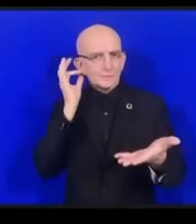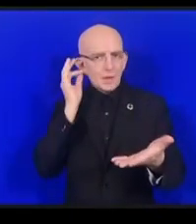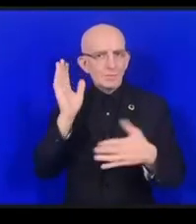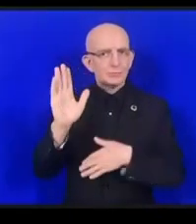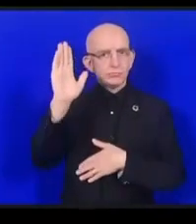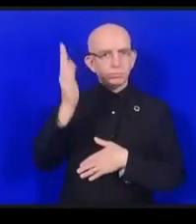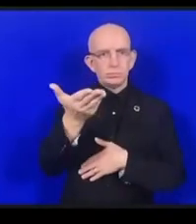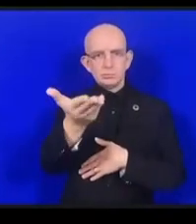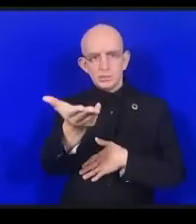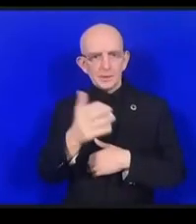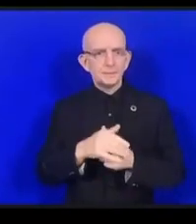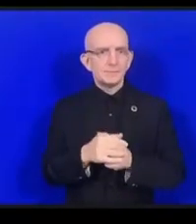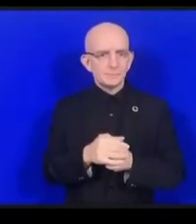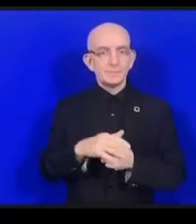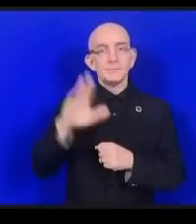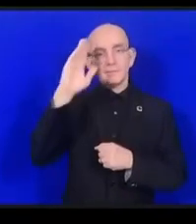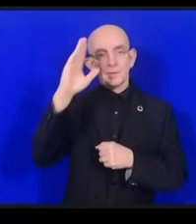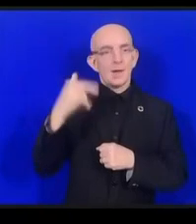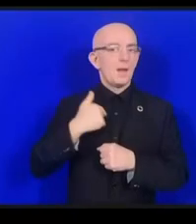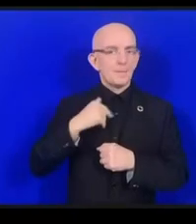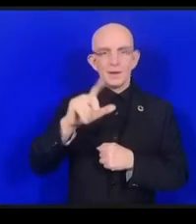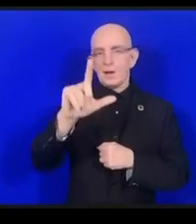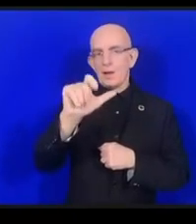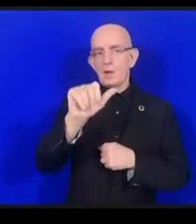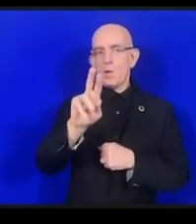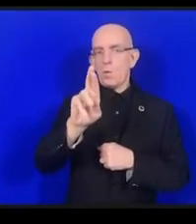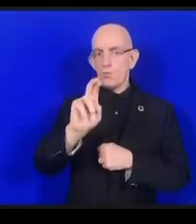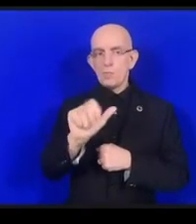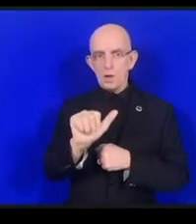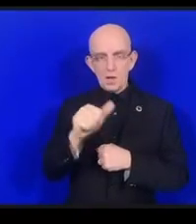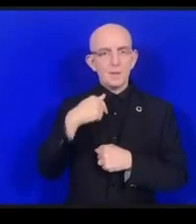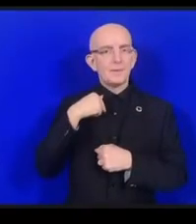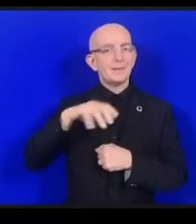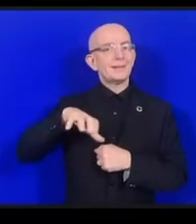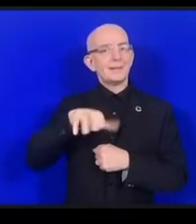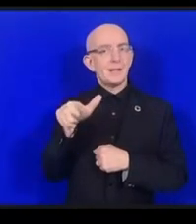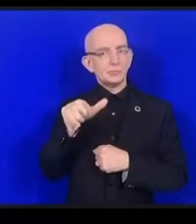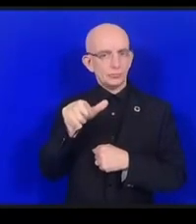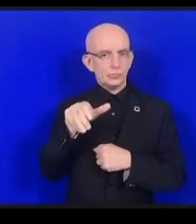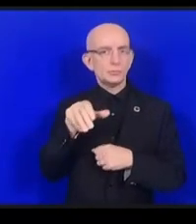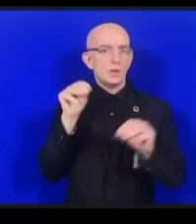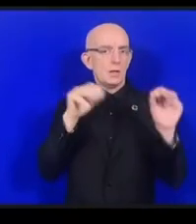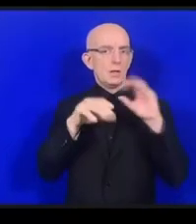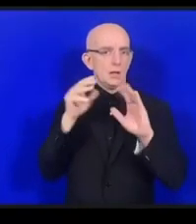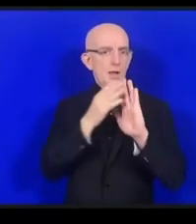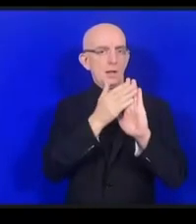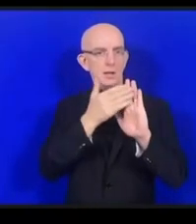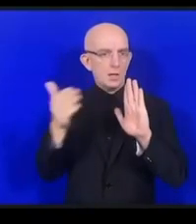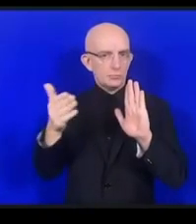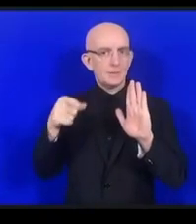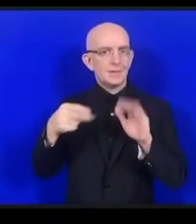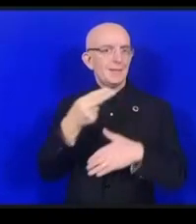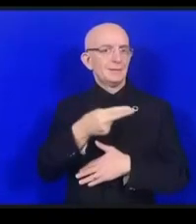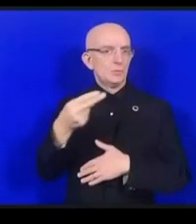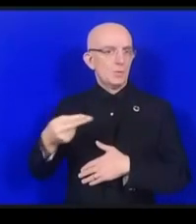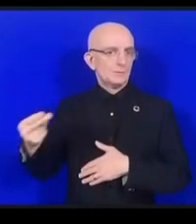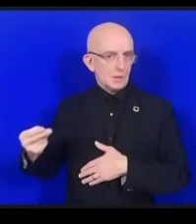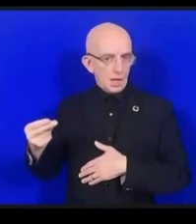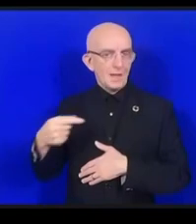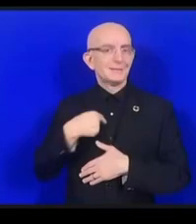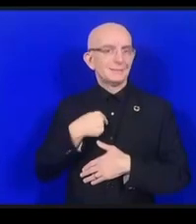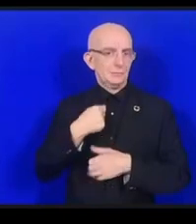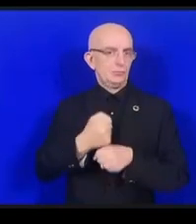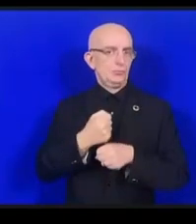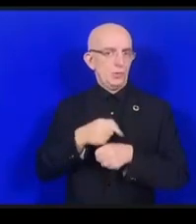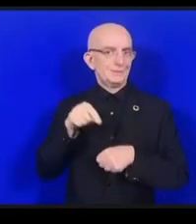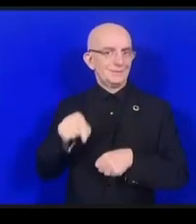インドネシアの国立図書館のローラです図書館の視点です現在図書館というのは